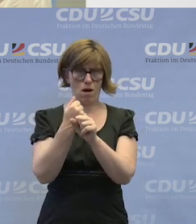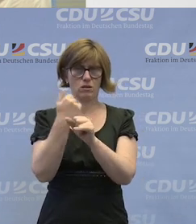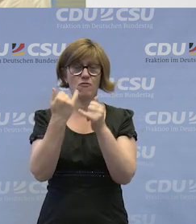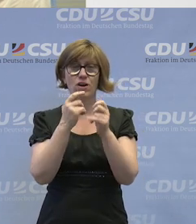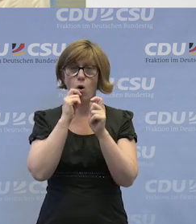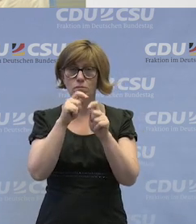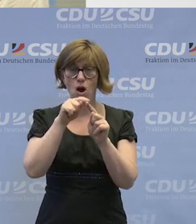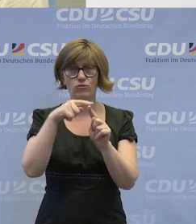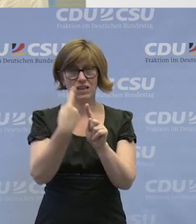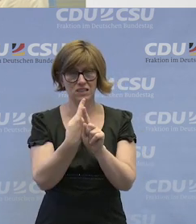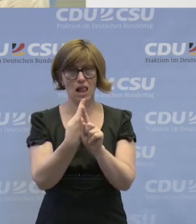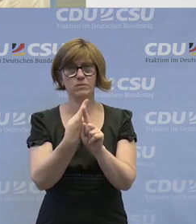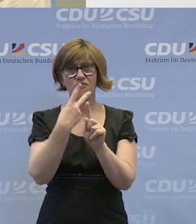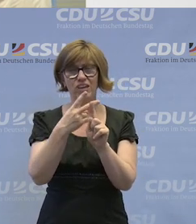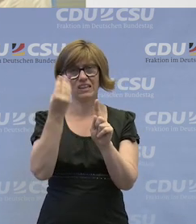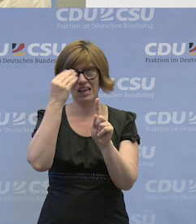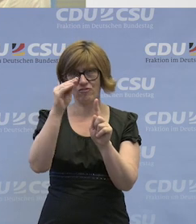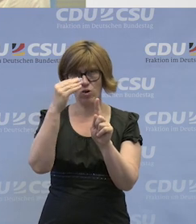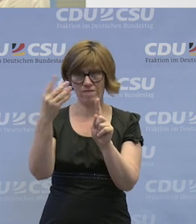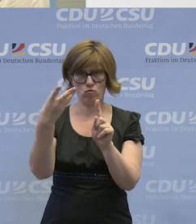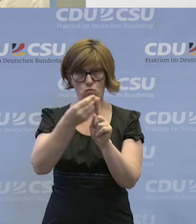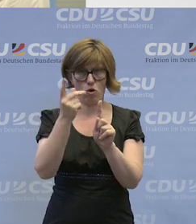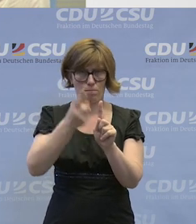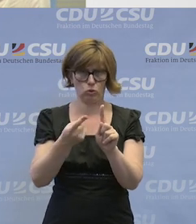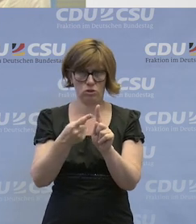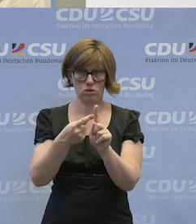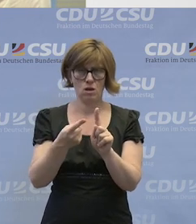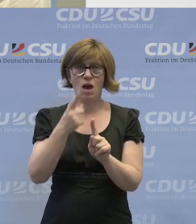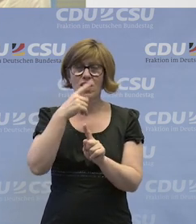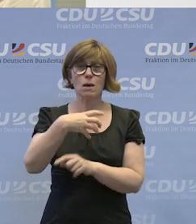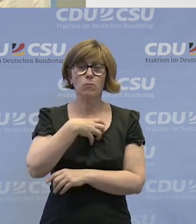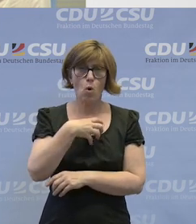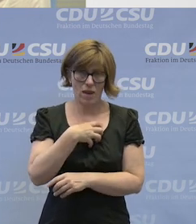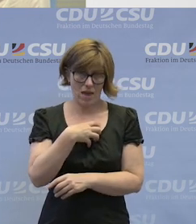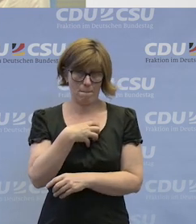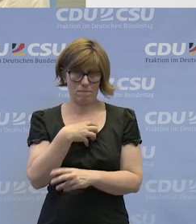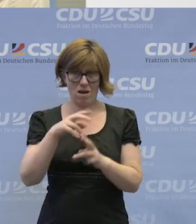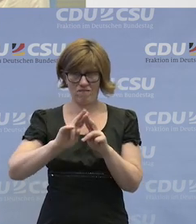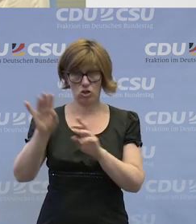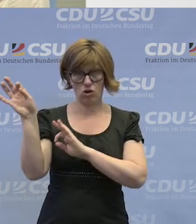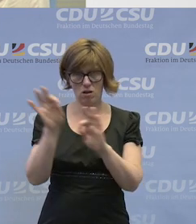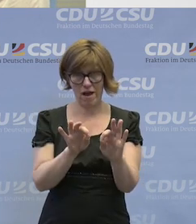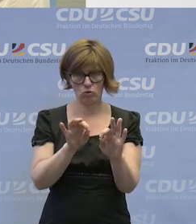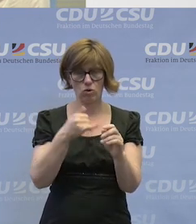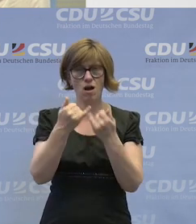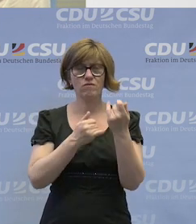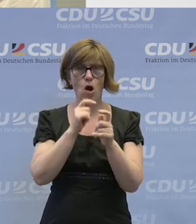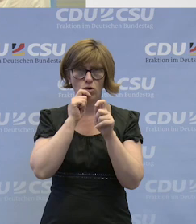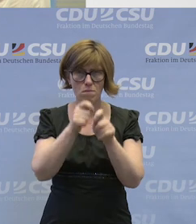Frauenbeauftragte muss alle wichtigen Infos bekommen. Bei Problemen mit der Werkstattleitung kann die